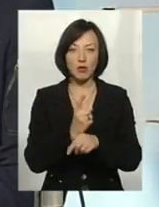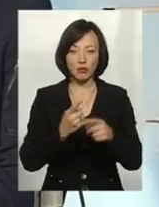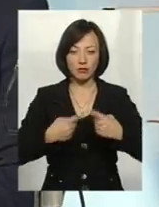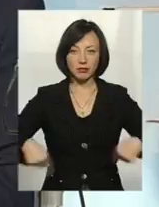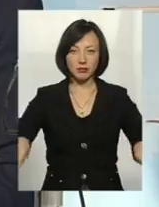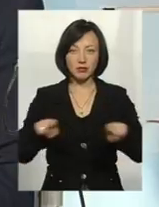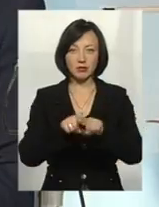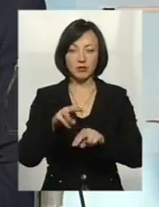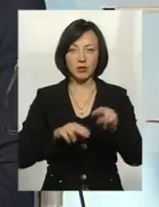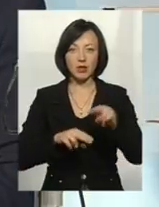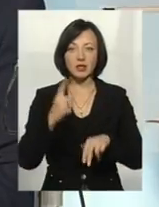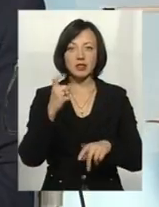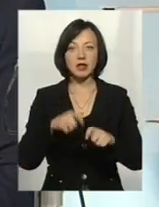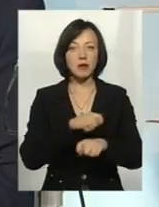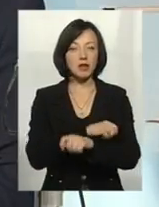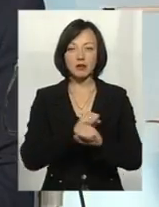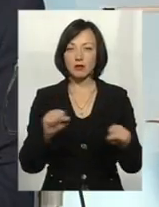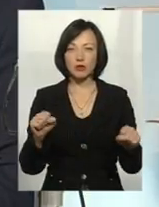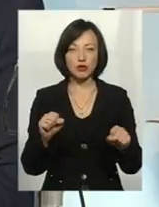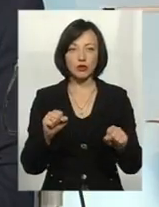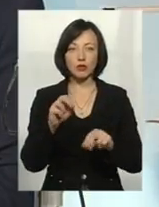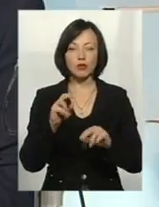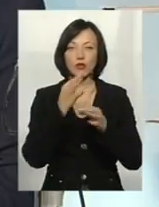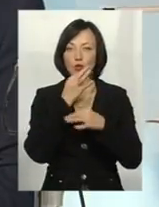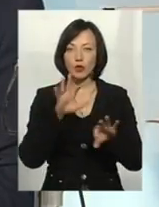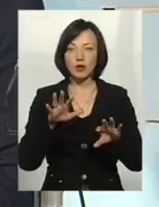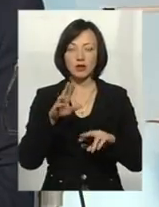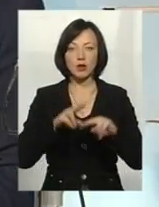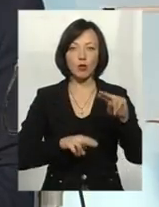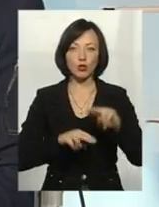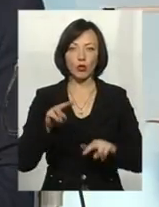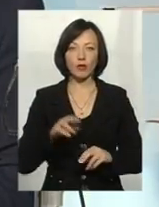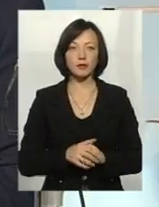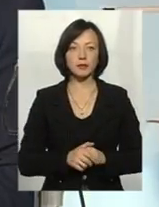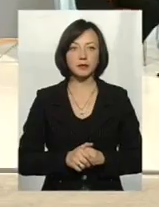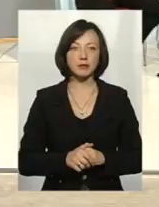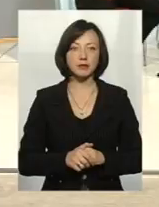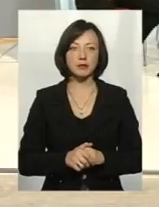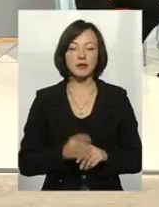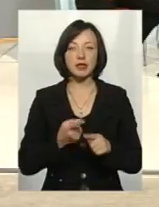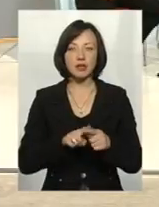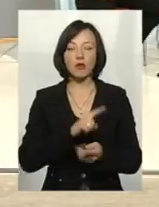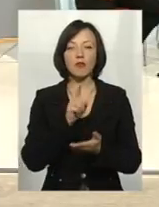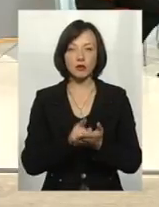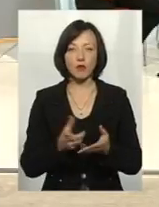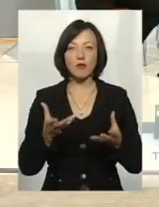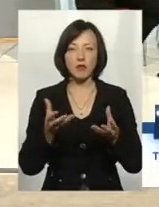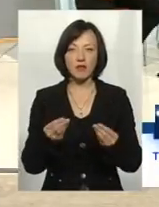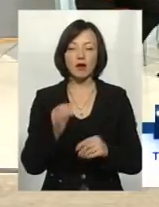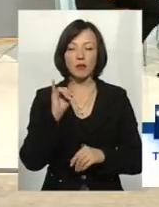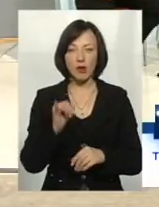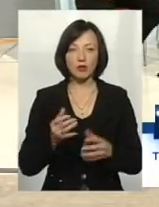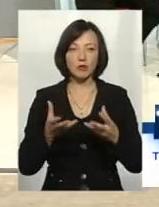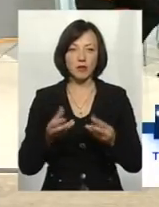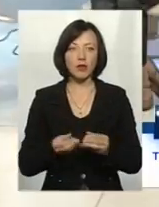І в межах 100 метрів взагалі не можна здійснювати будь-яких забудов. Тому це обов'язково впливає і негативним